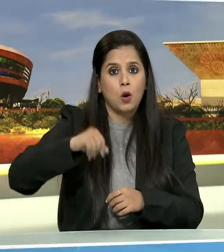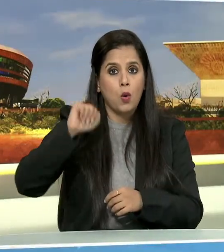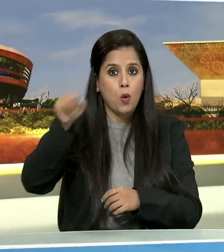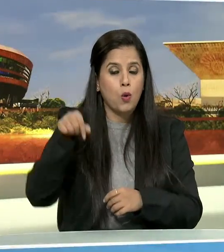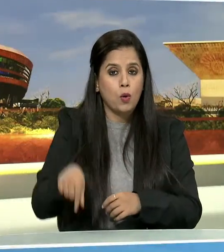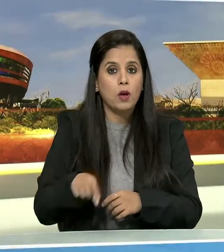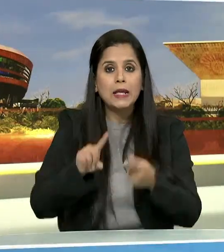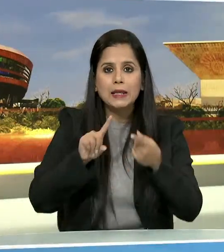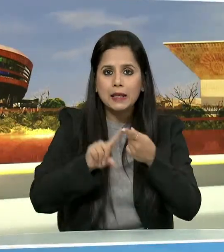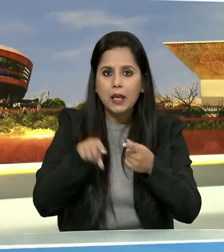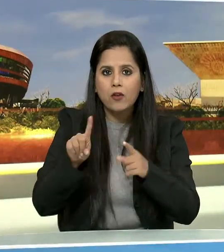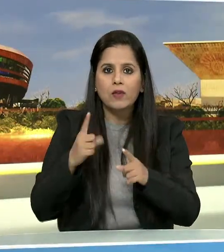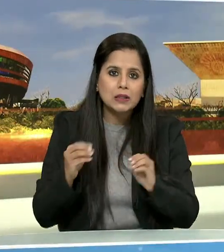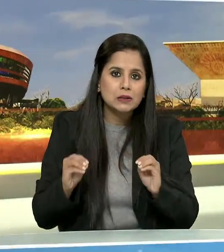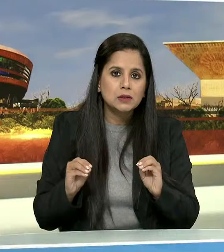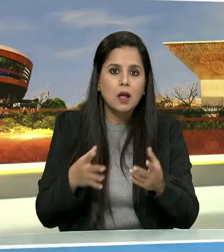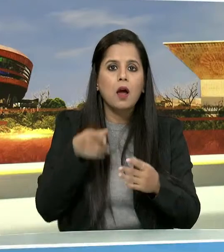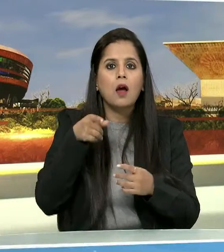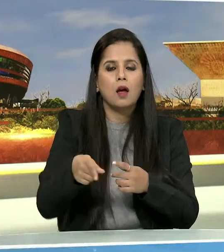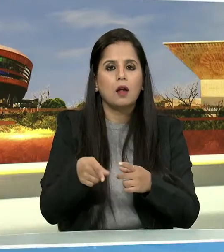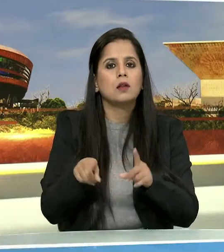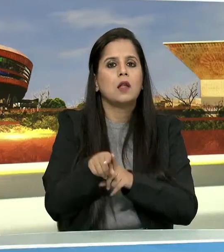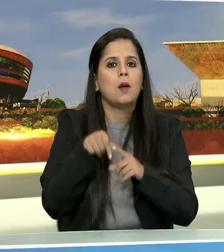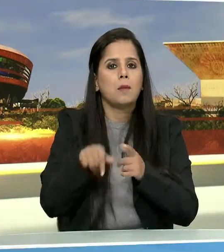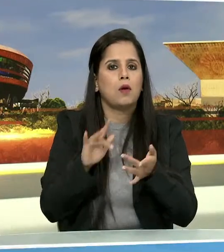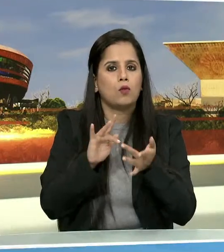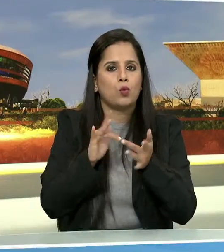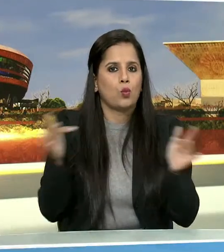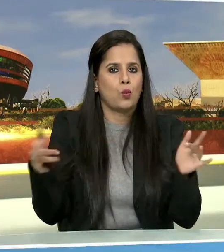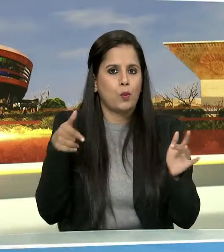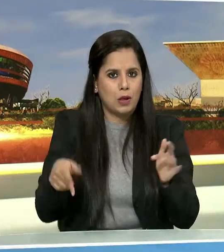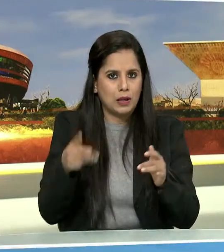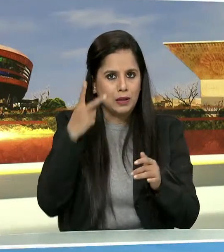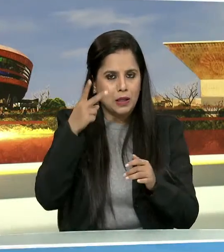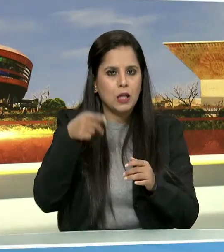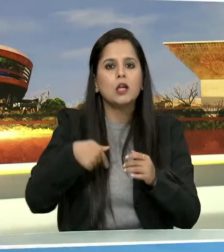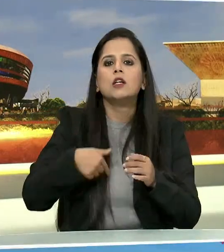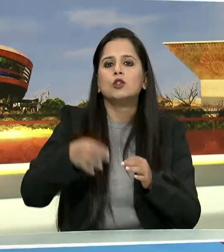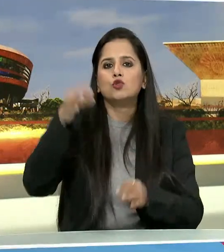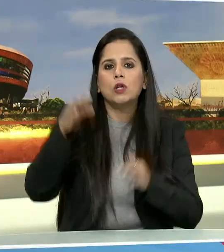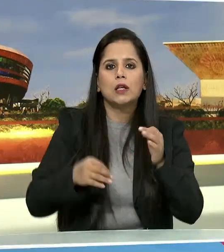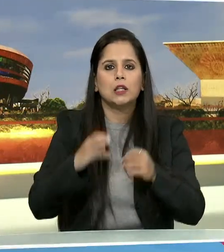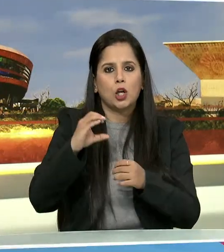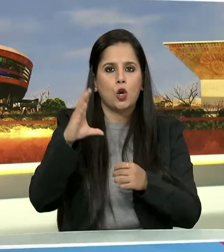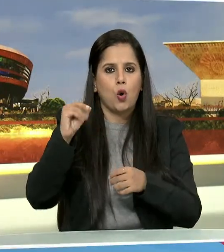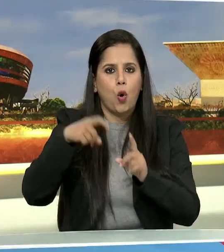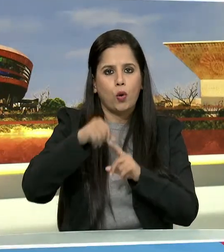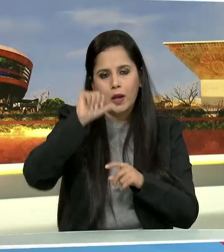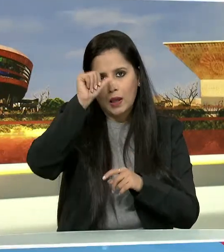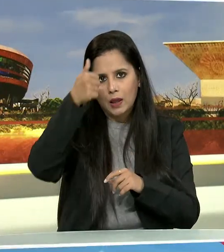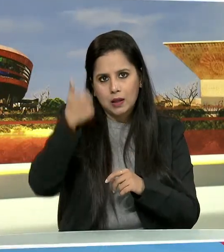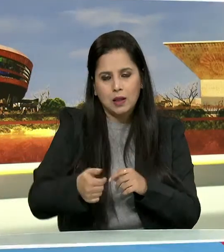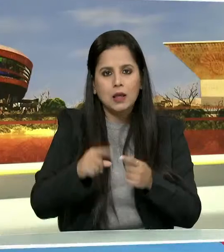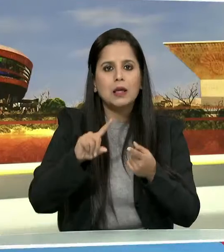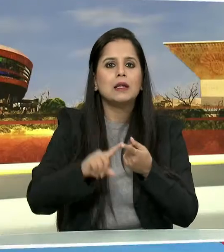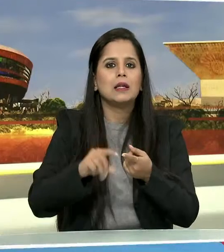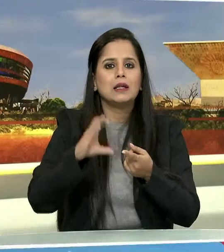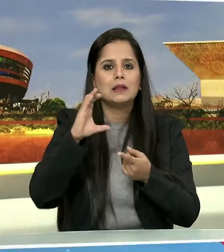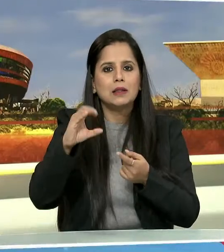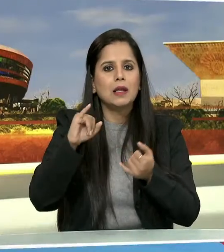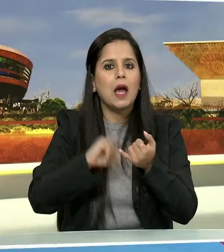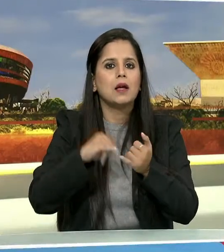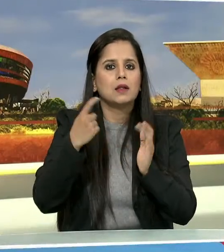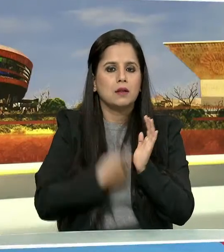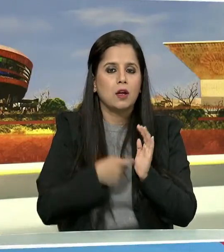की इपहल का शुभारंब वर्च्वल जस्टिस क्लॉक हिंदी EACR